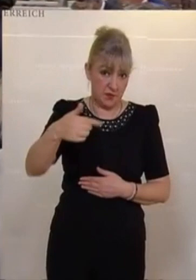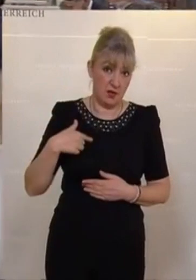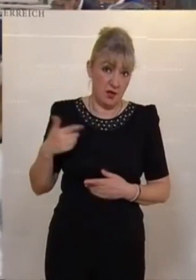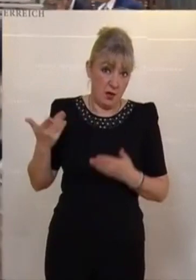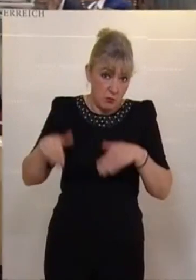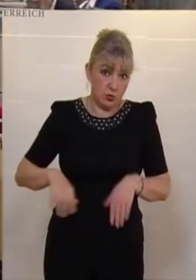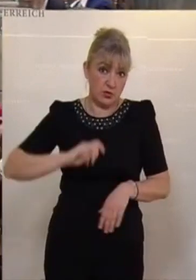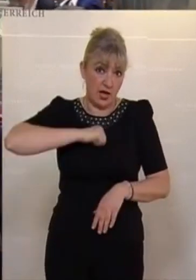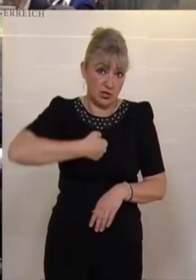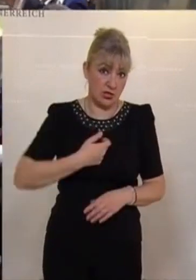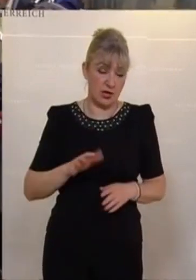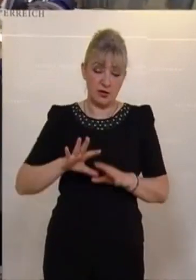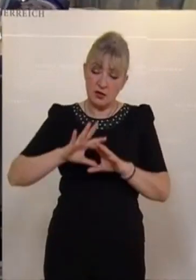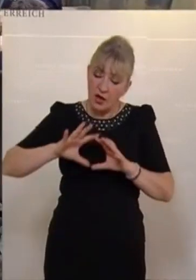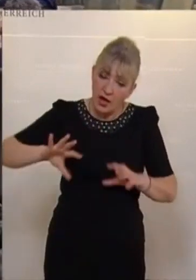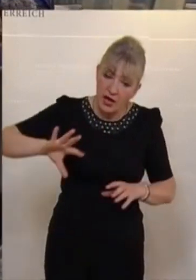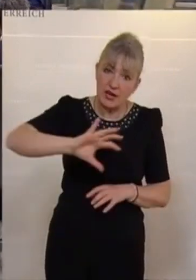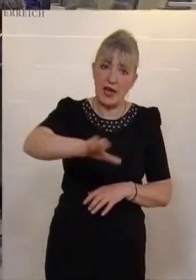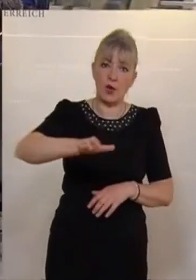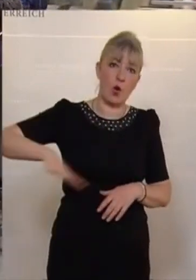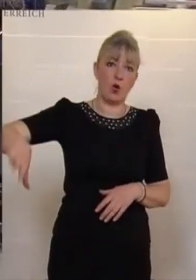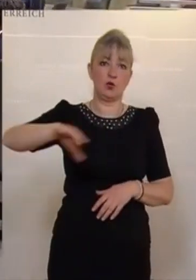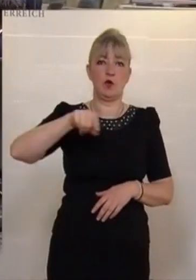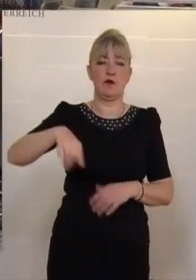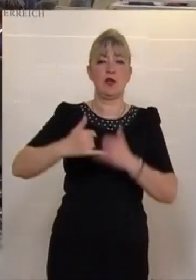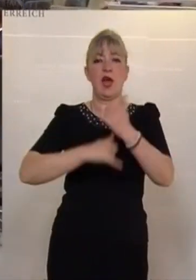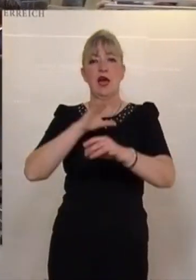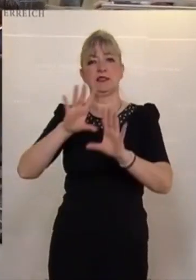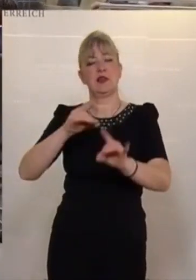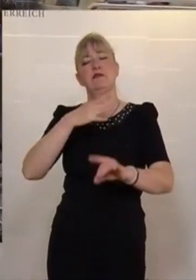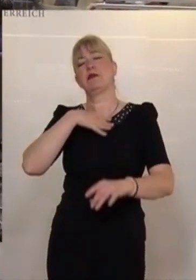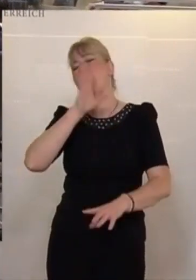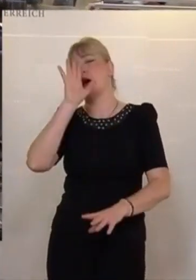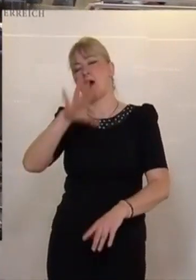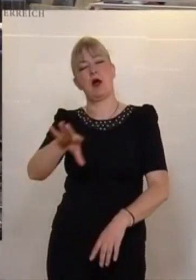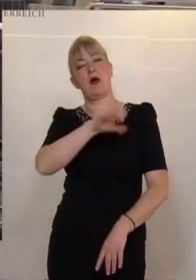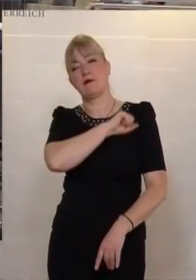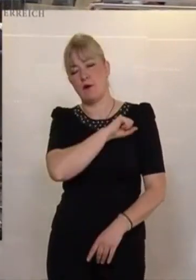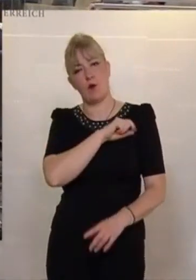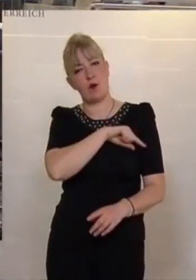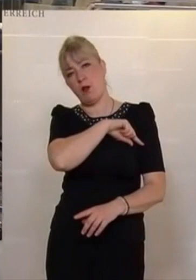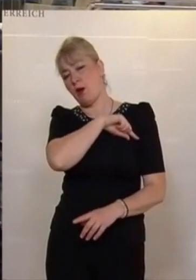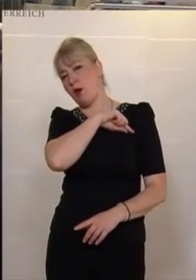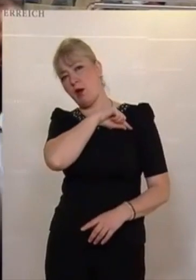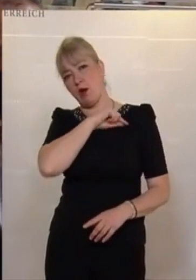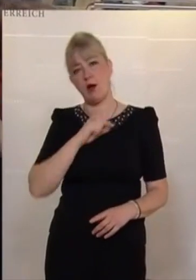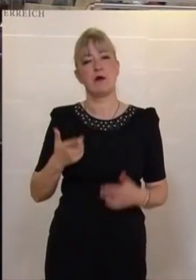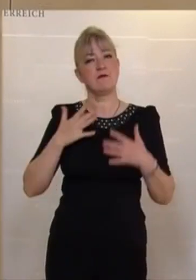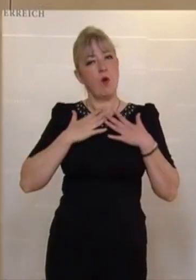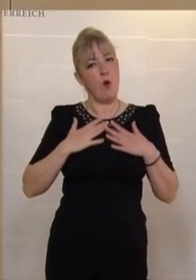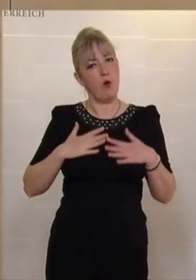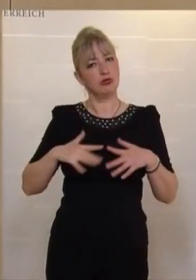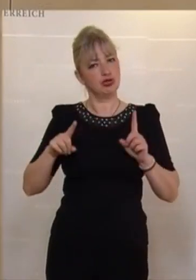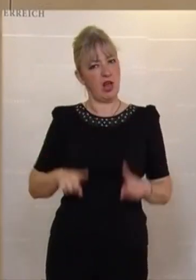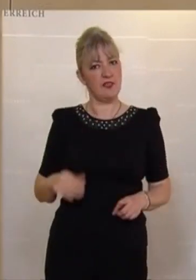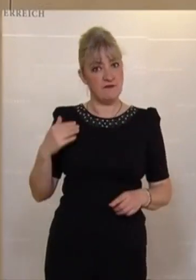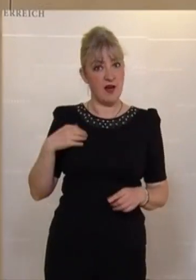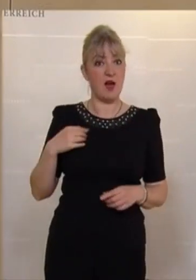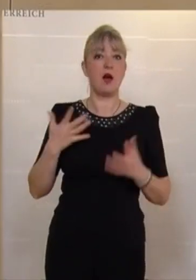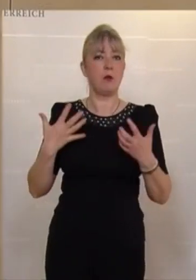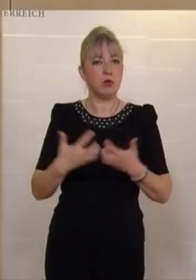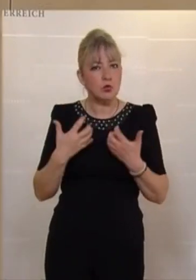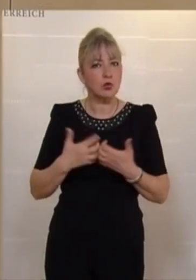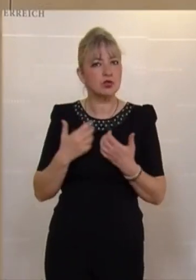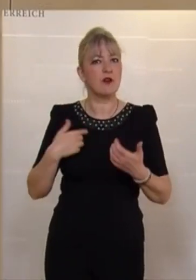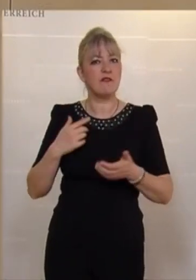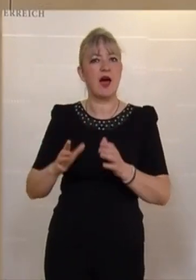müssen. Die gesamte Region dort war jahrzehntelang erfolgreich und mit viel Wohlstand ausgestattet in